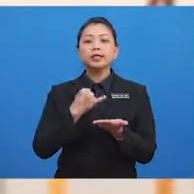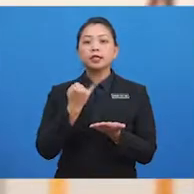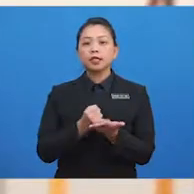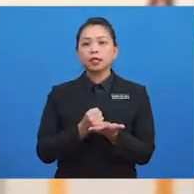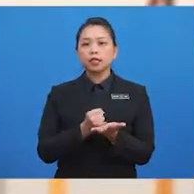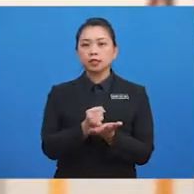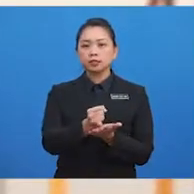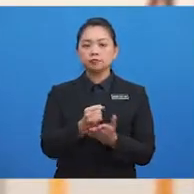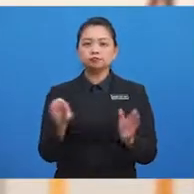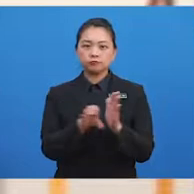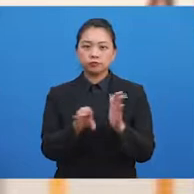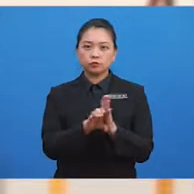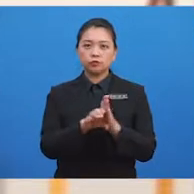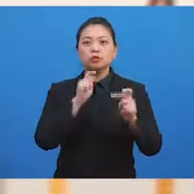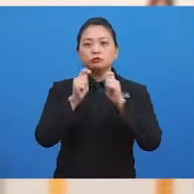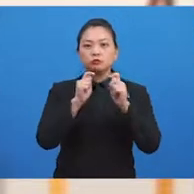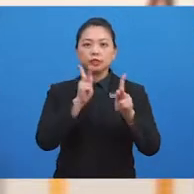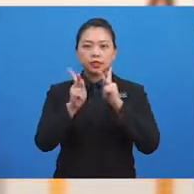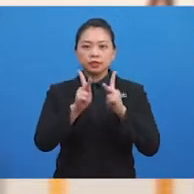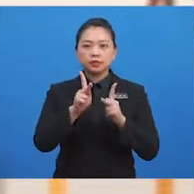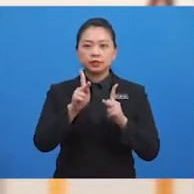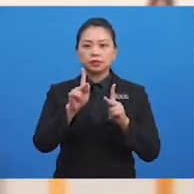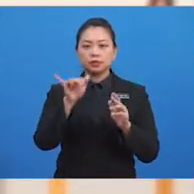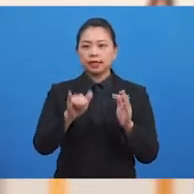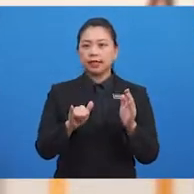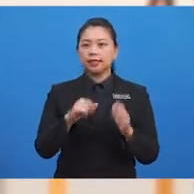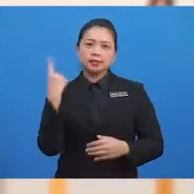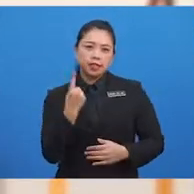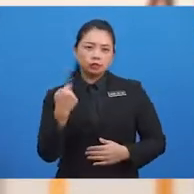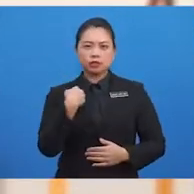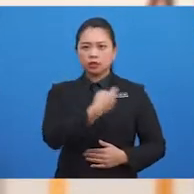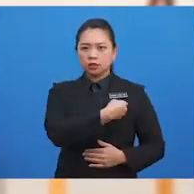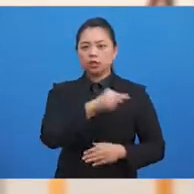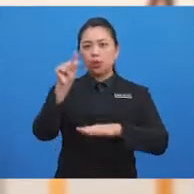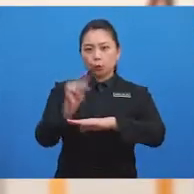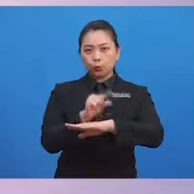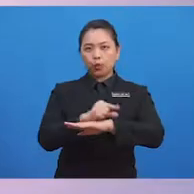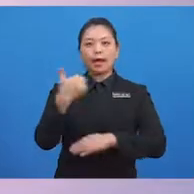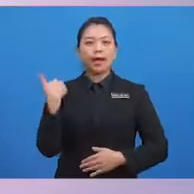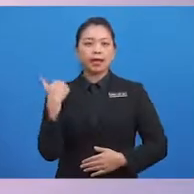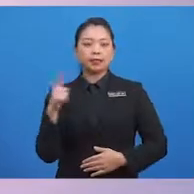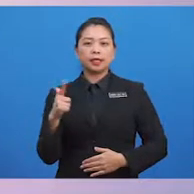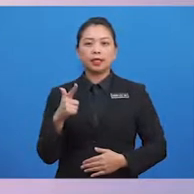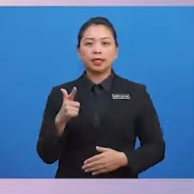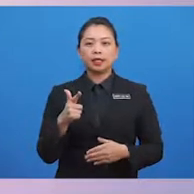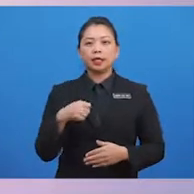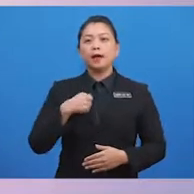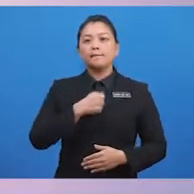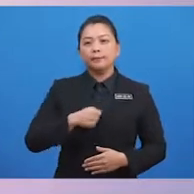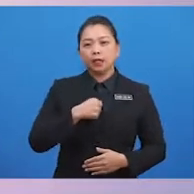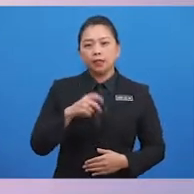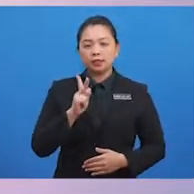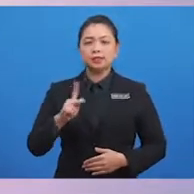Contoh tutur kata yang selalu kita gunakan adalah Maafkan saya.